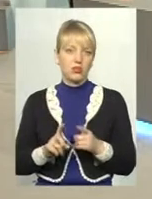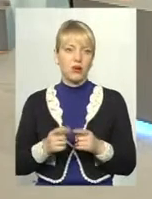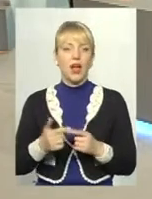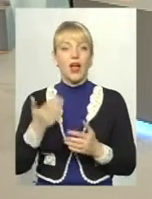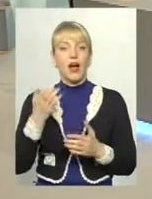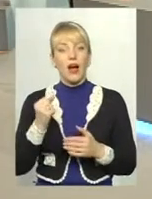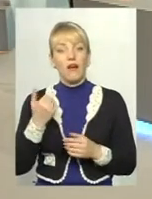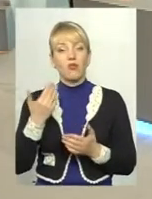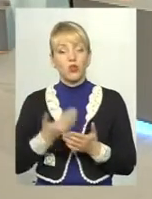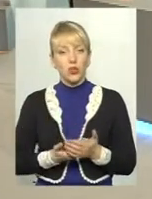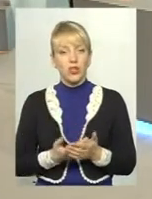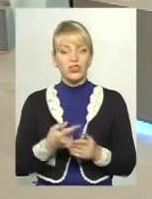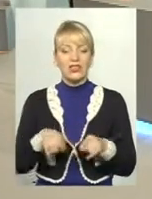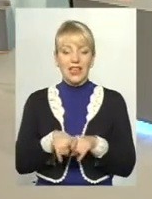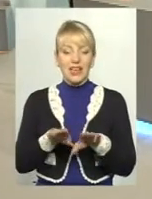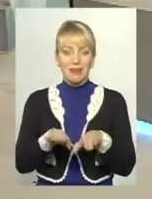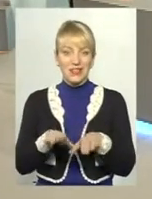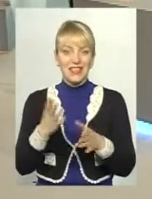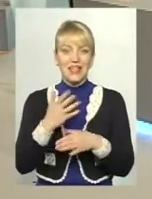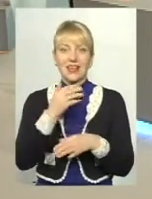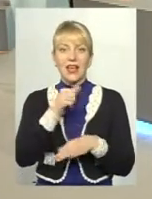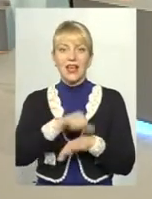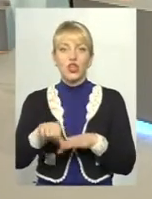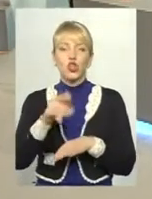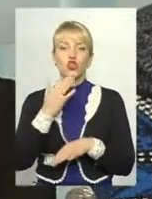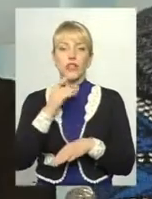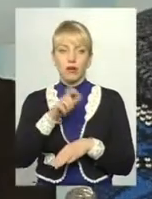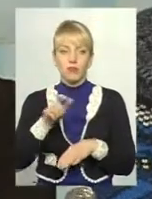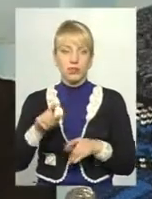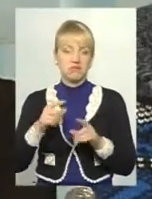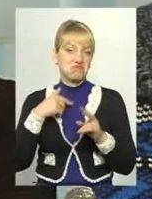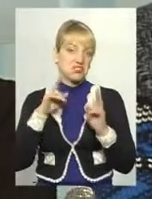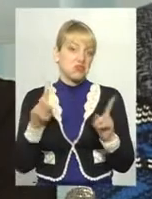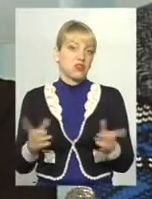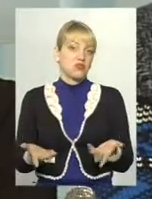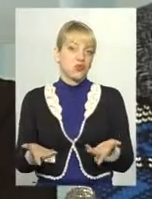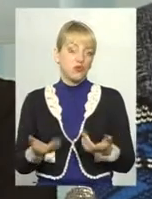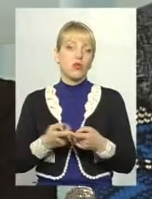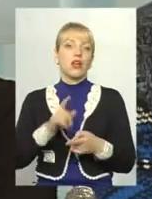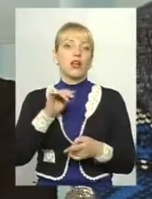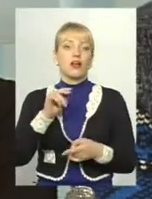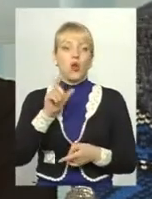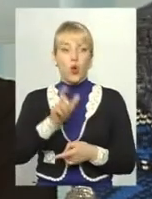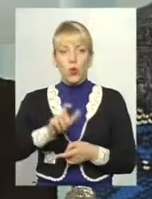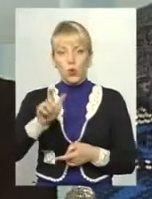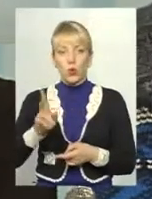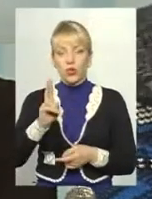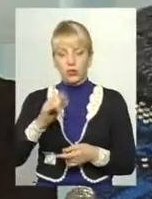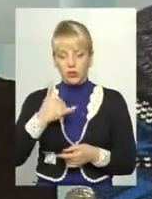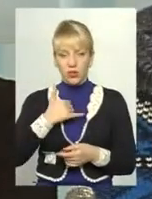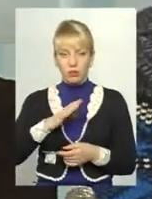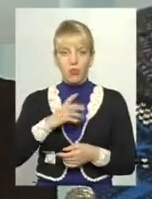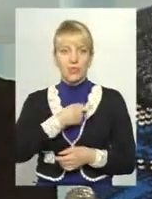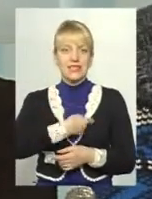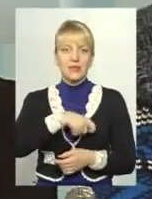до речі, ну, саме таке місце, яке іноземці, от, я не знаю, чому, але, може, і знаю, і люди, які в мене були з